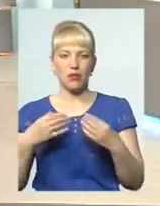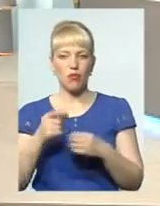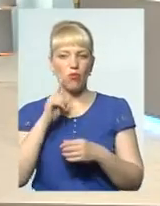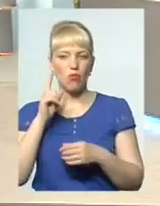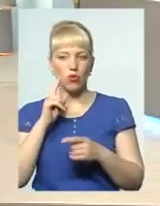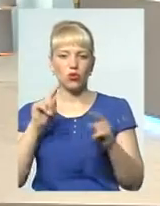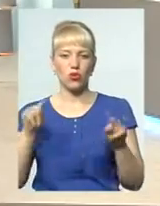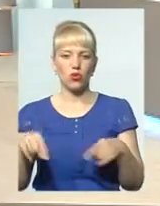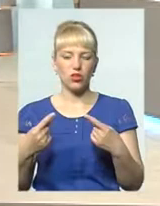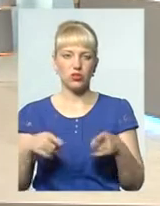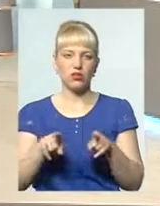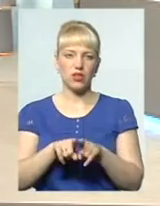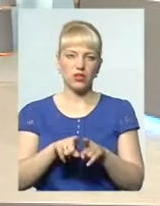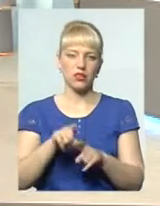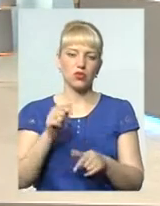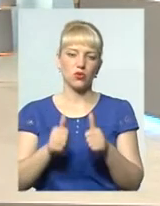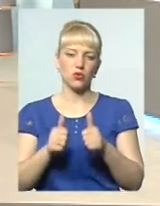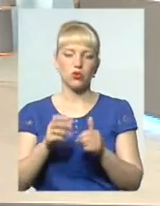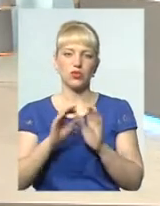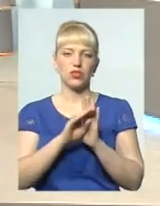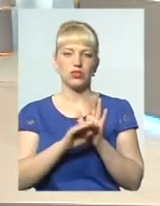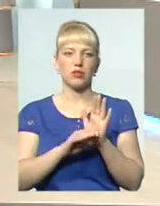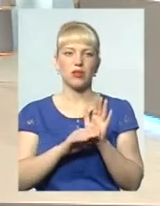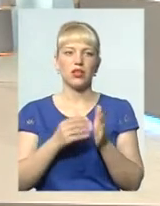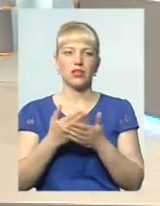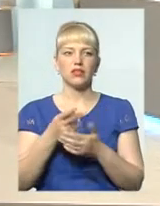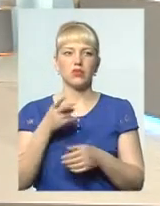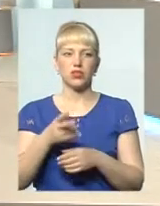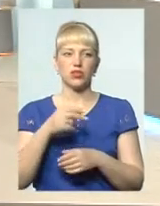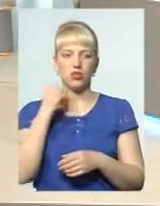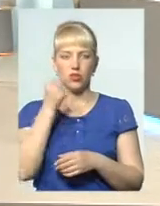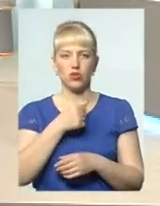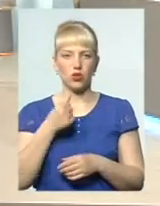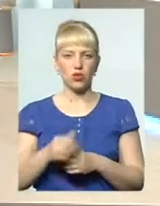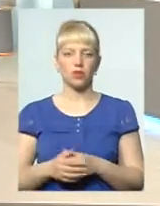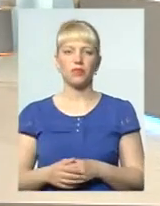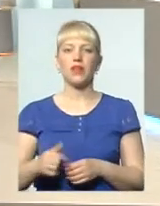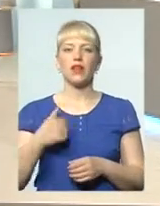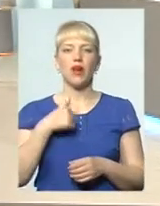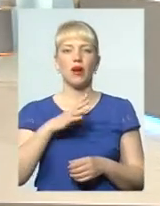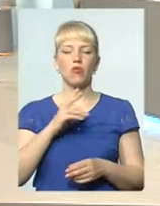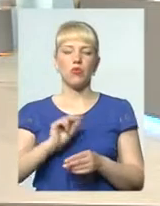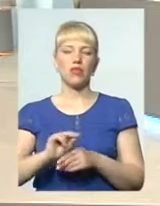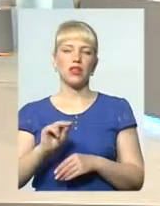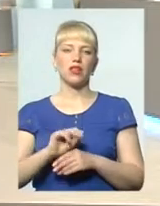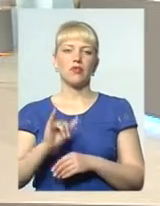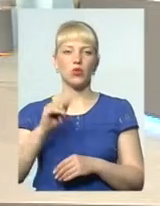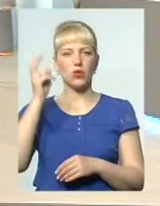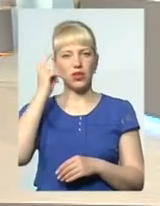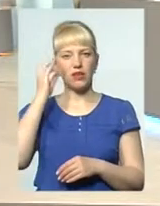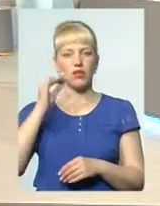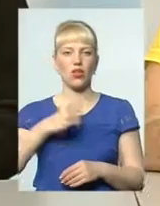і систематично, щонайменше з 2000-х років. Ну, я був на тренінгах в Києві, у Львові.